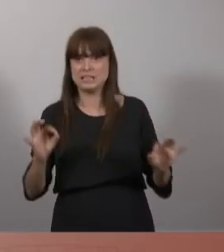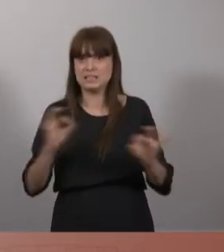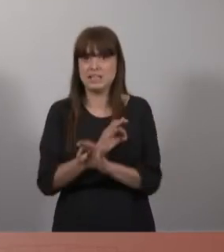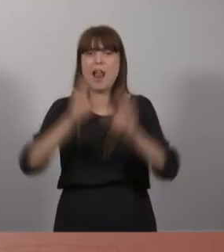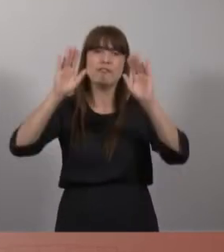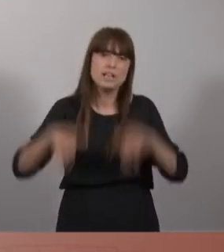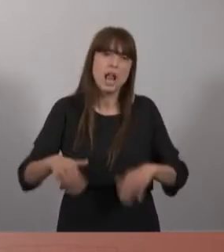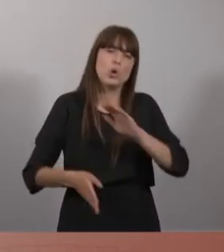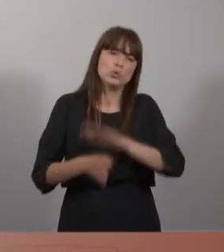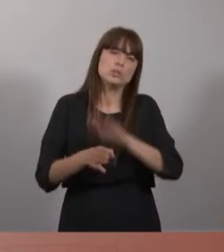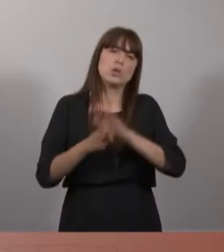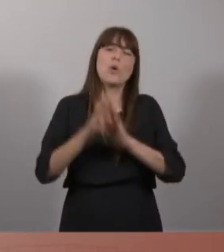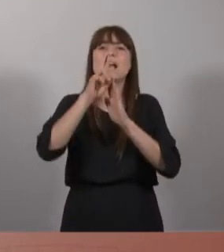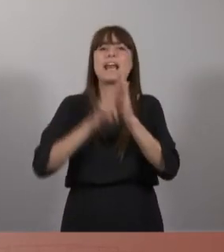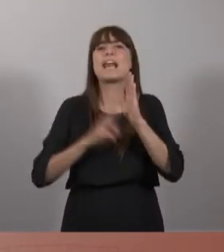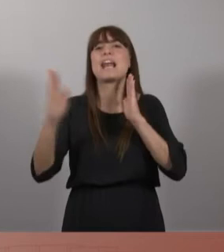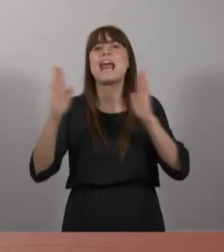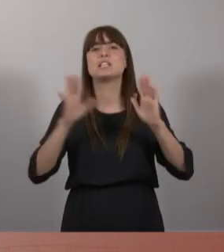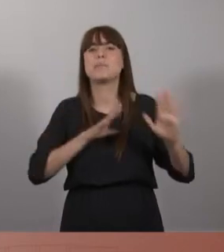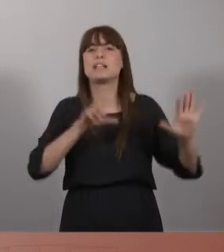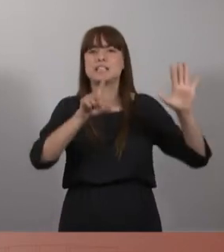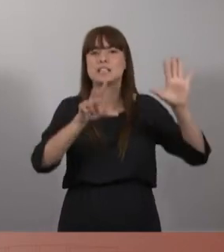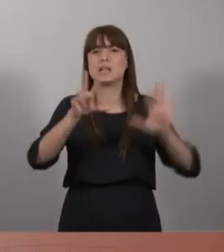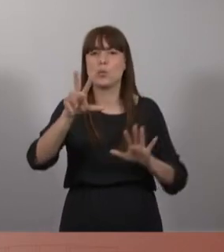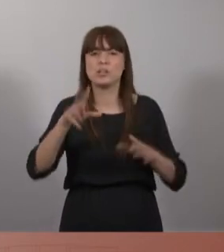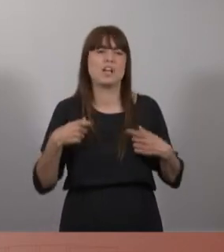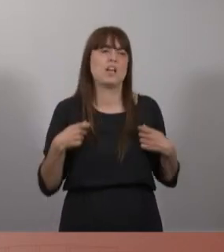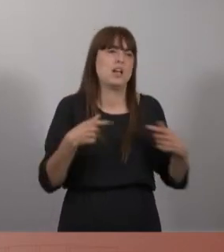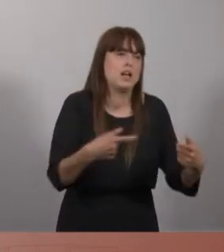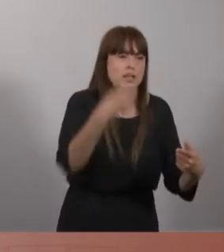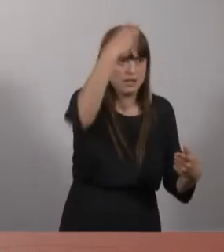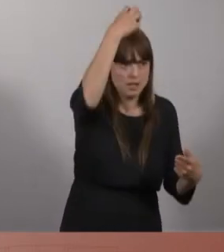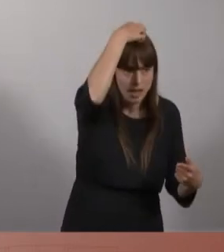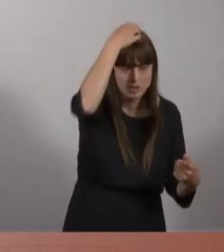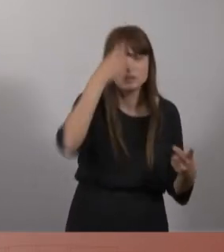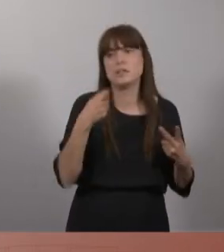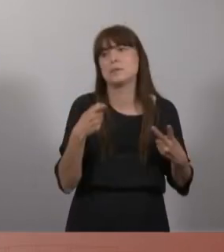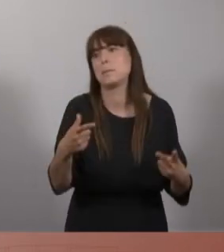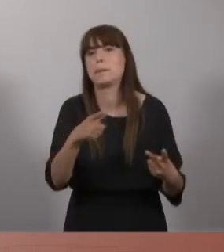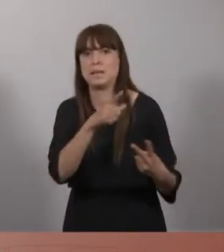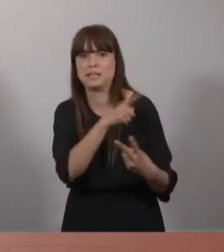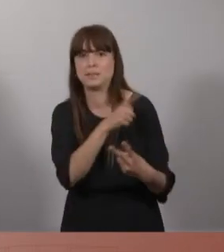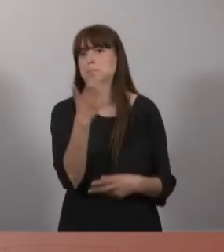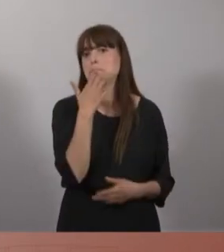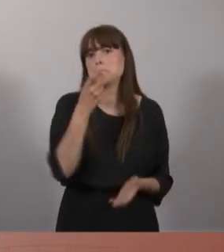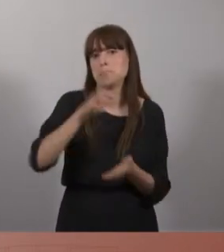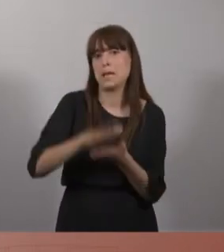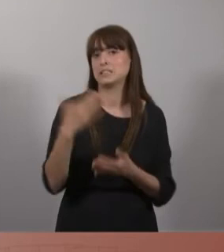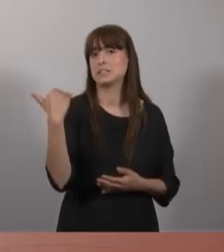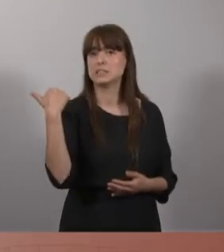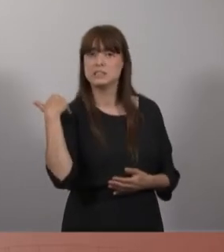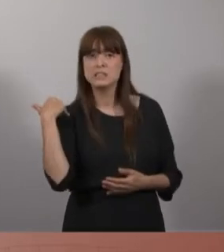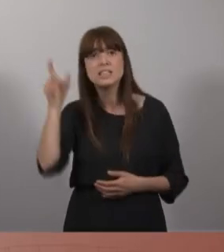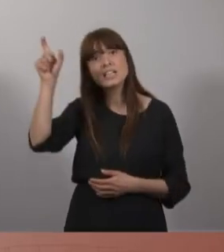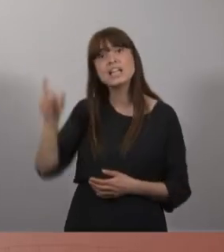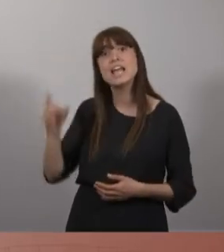78, casa reial, despesa militar. L'exemple més gràfic el trobem fa unes cases més, quan el